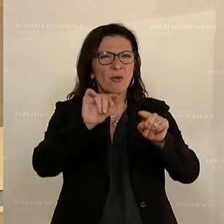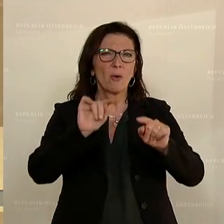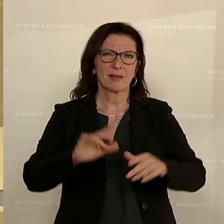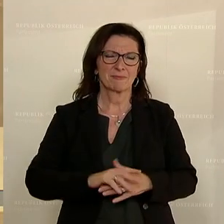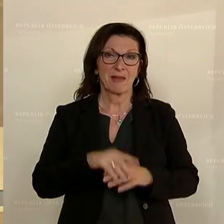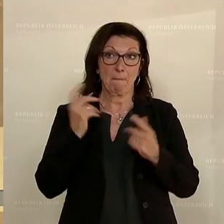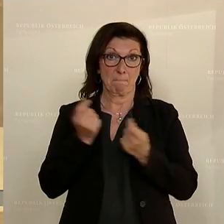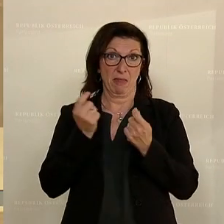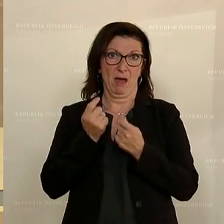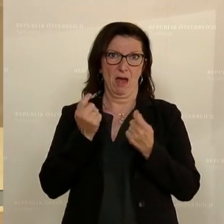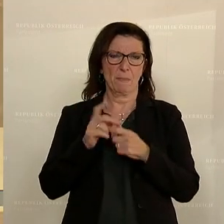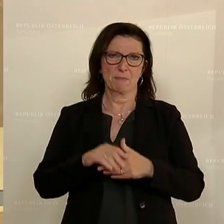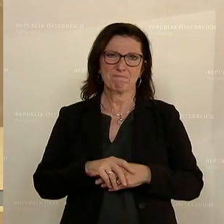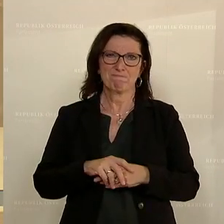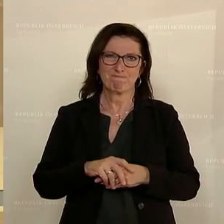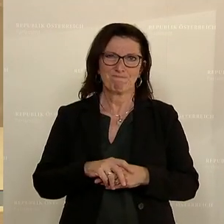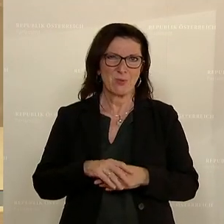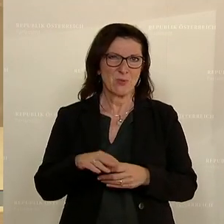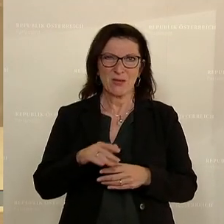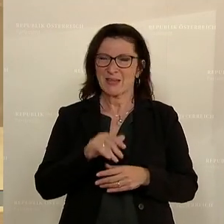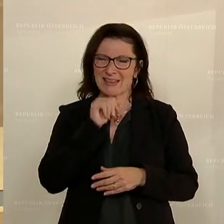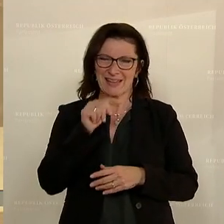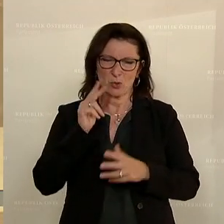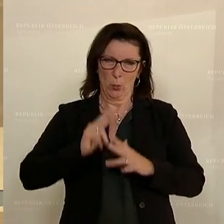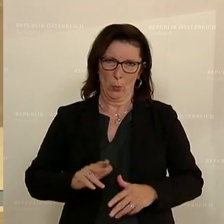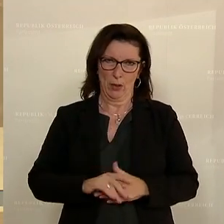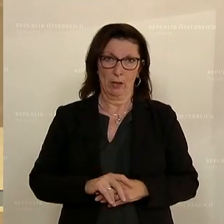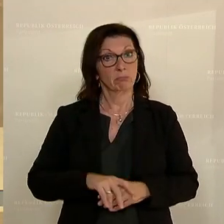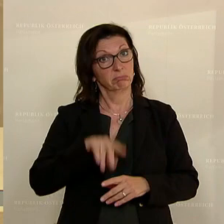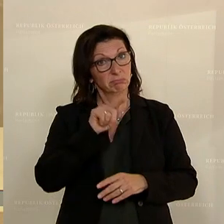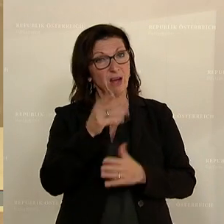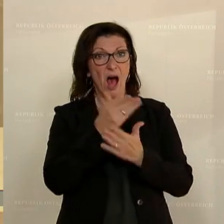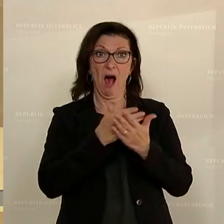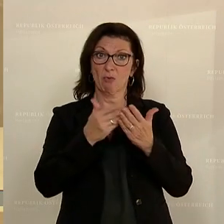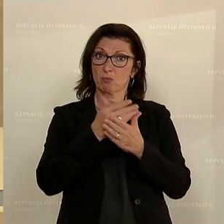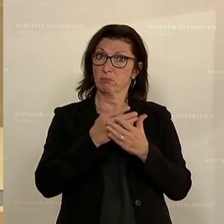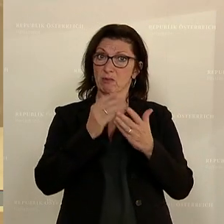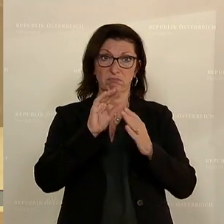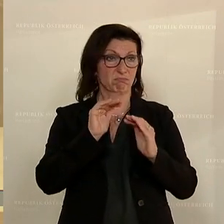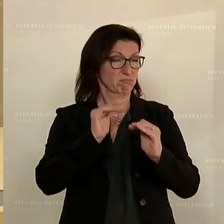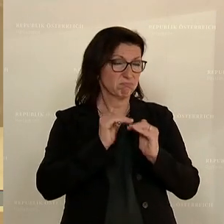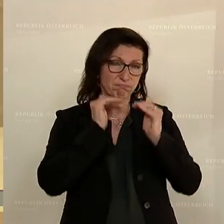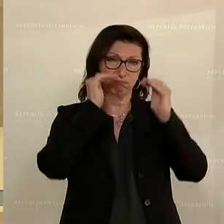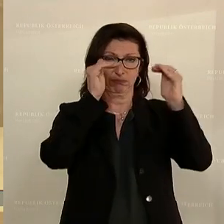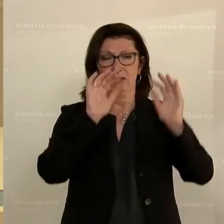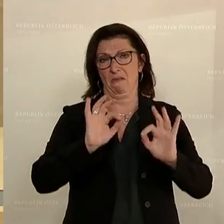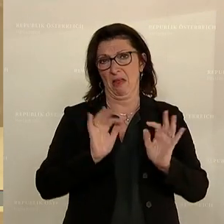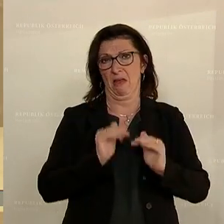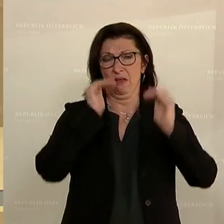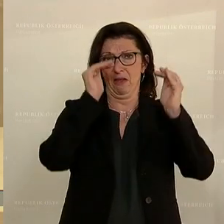in einem Betrieb oft gar nicht möglich. Es ist eine sehr hochwertige Ausbildung, die den jungen Menschen dort